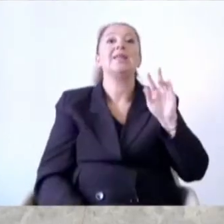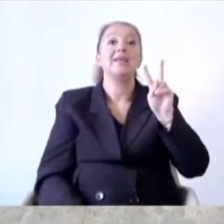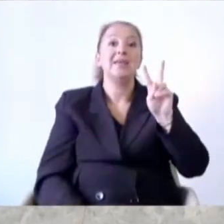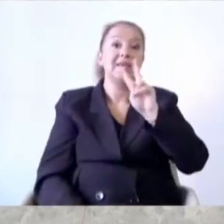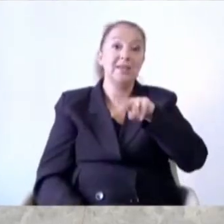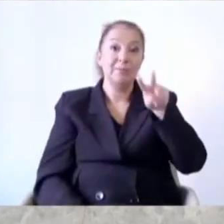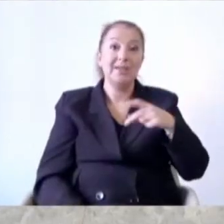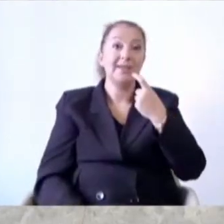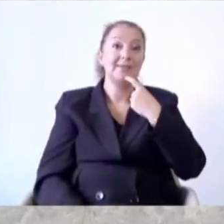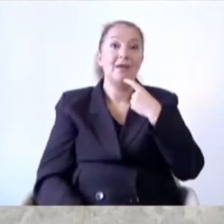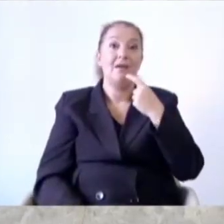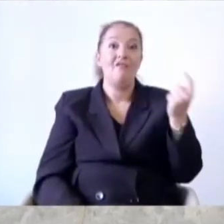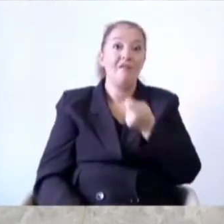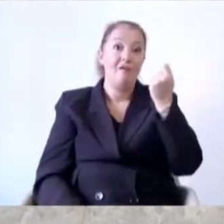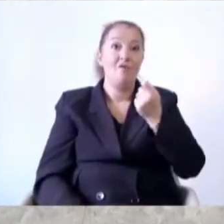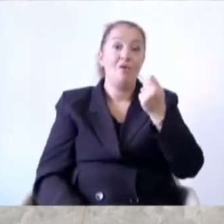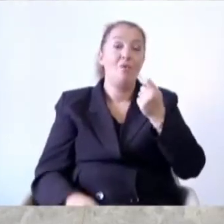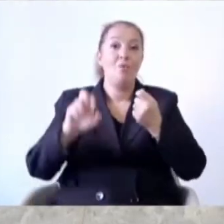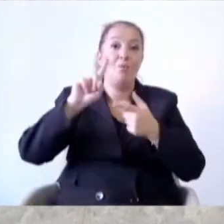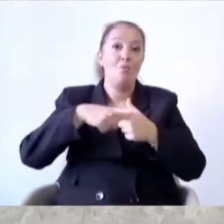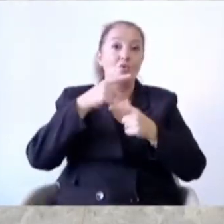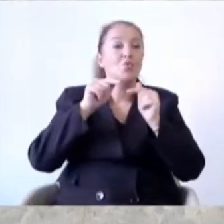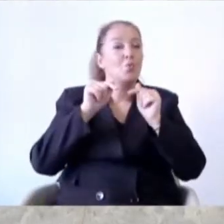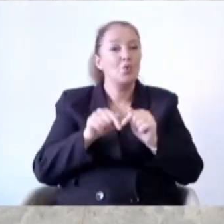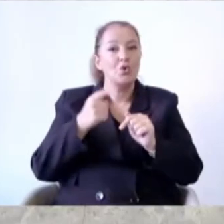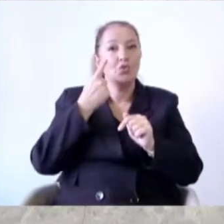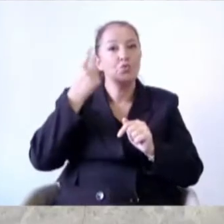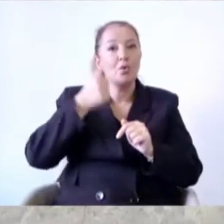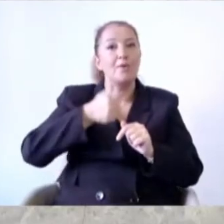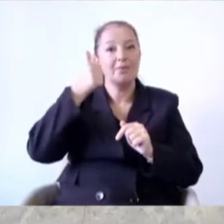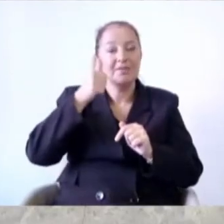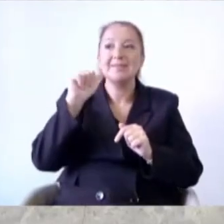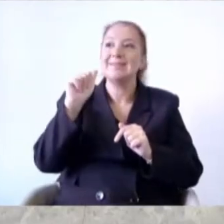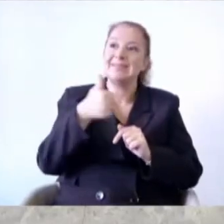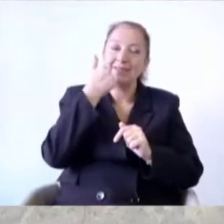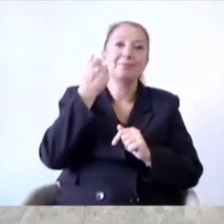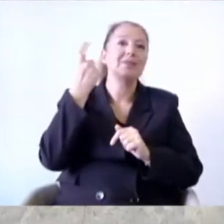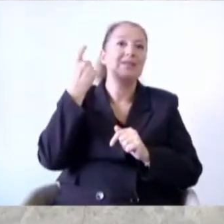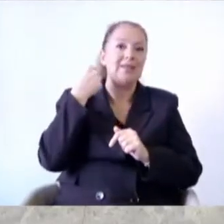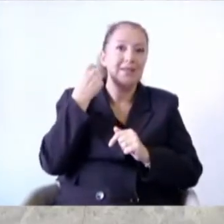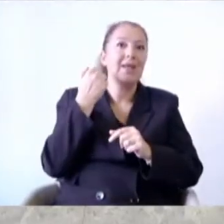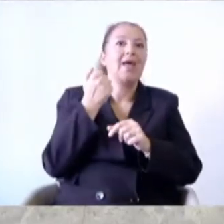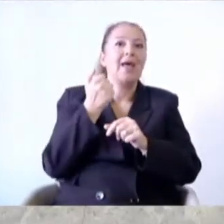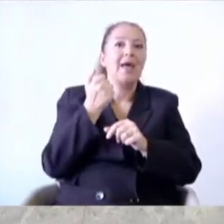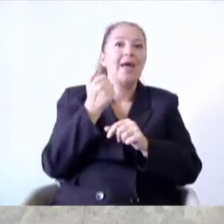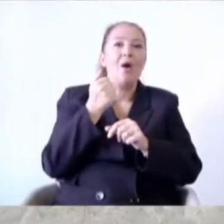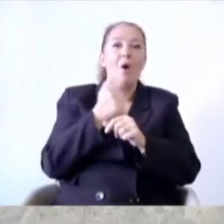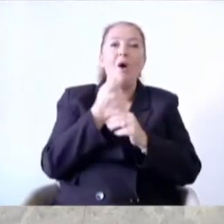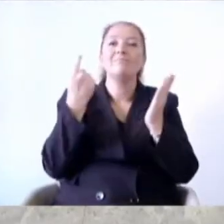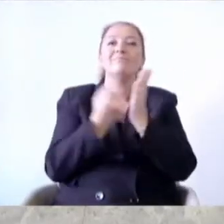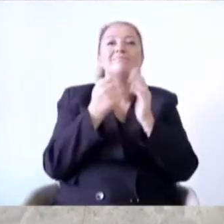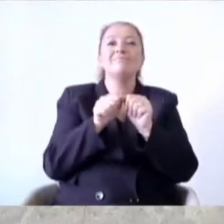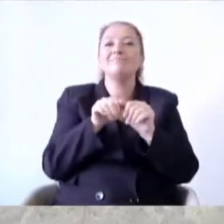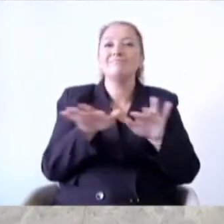iki yıllık bir proje. Buradan Cumhurbaşkanlığı'nın kıymetli yetkililerine gele genelgeyi hazırlayan